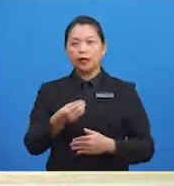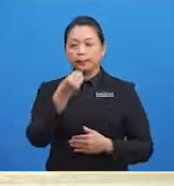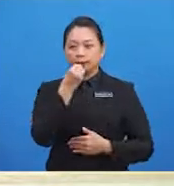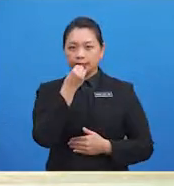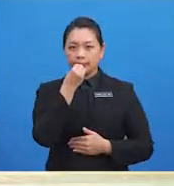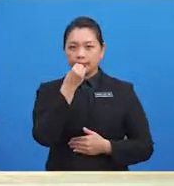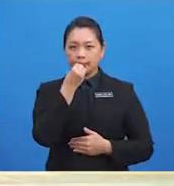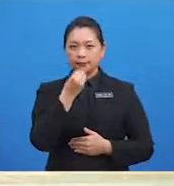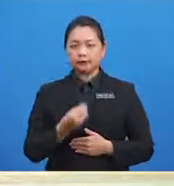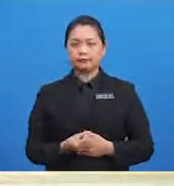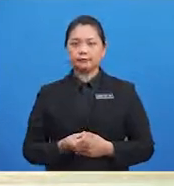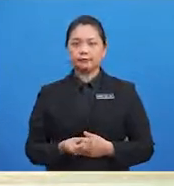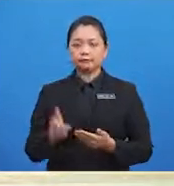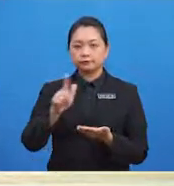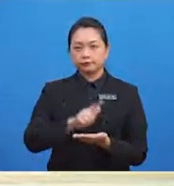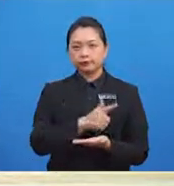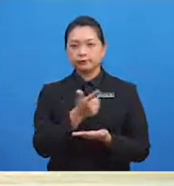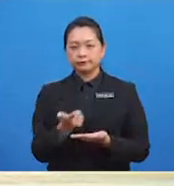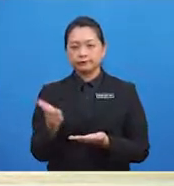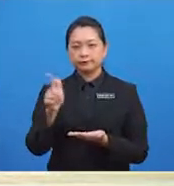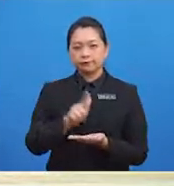sebelum makan